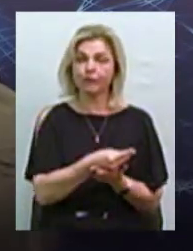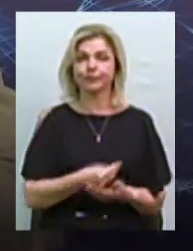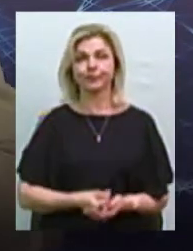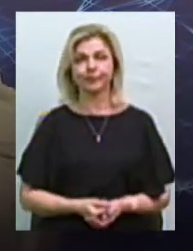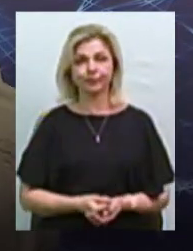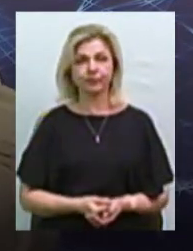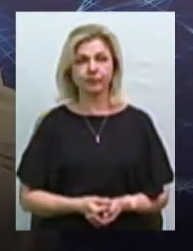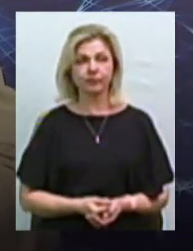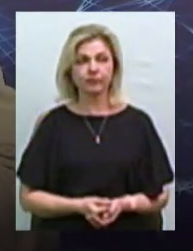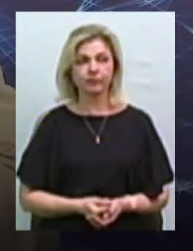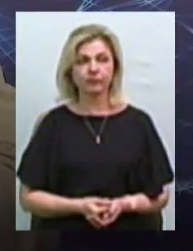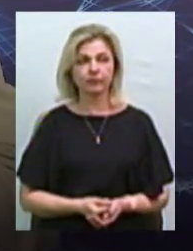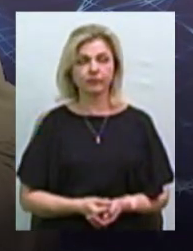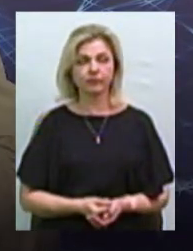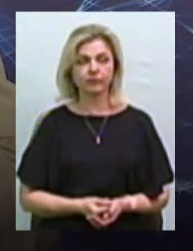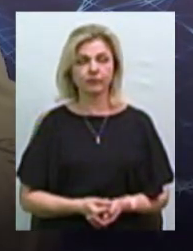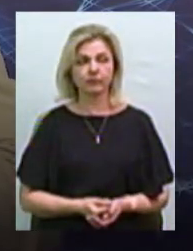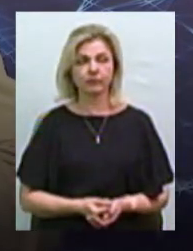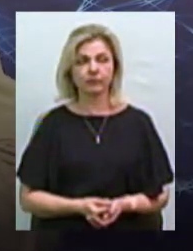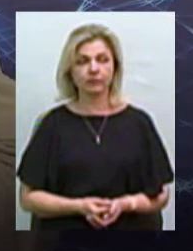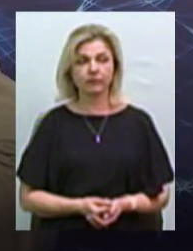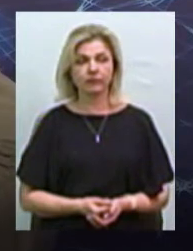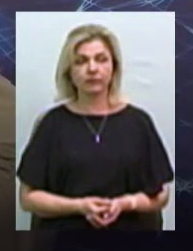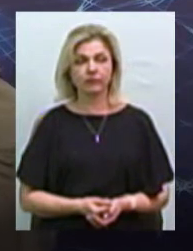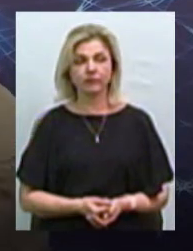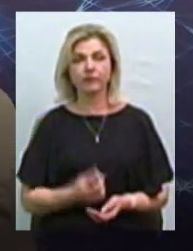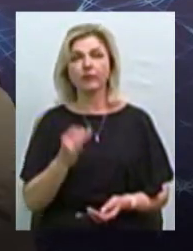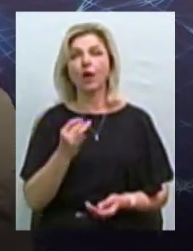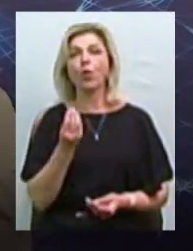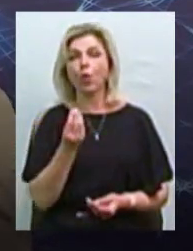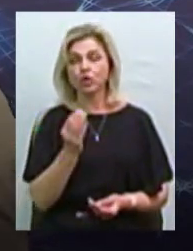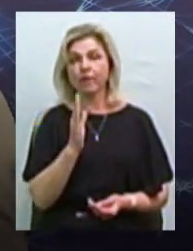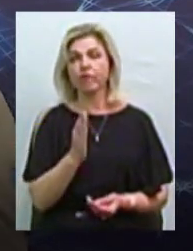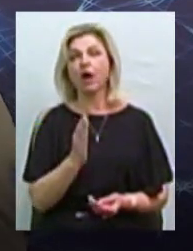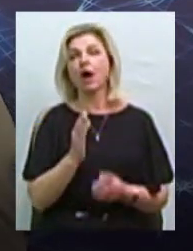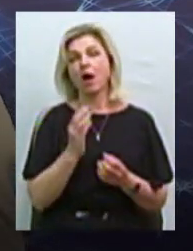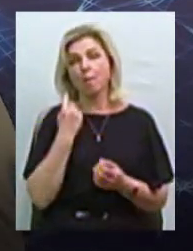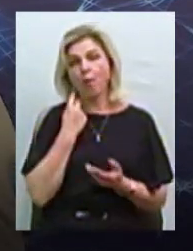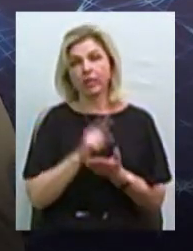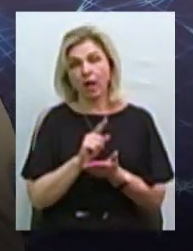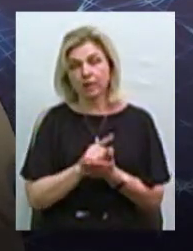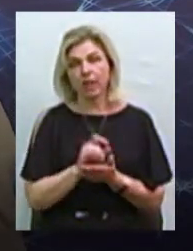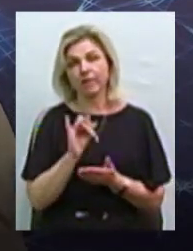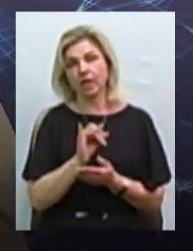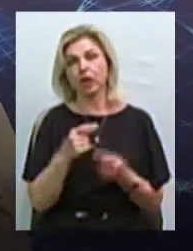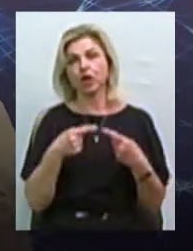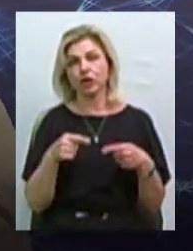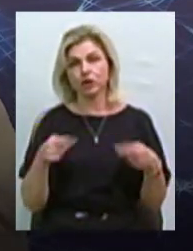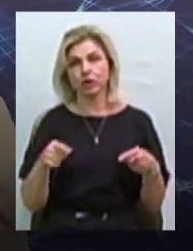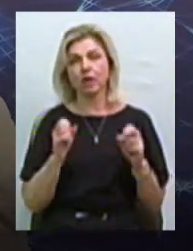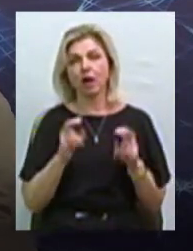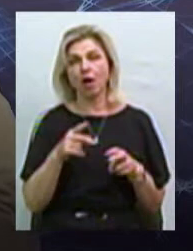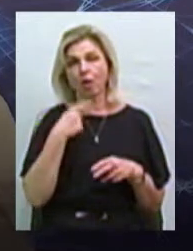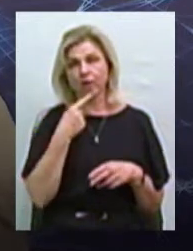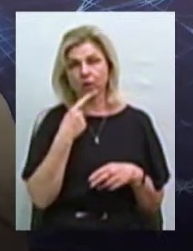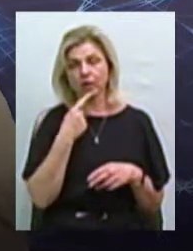Тому... Гроші в якості податків. Гроші в якості податків та гроші в якості інших, як то кажуть,